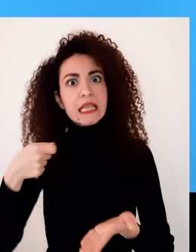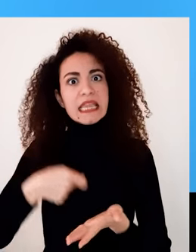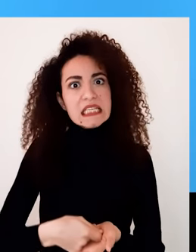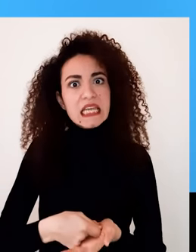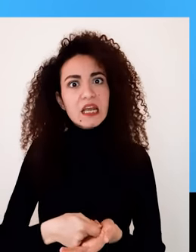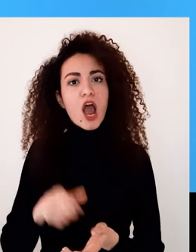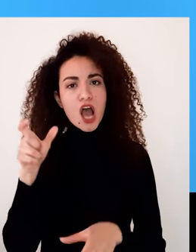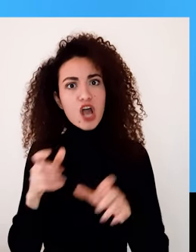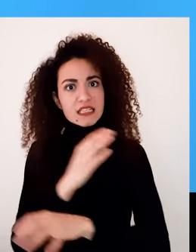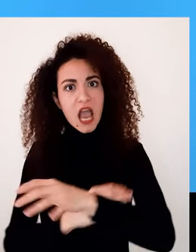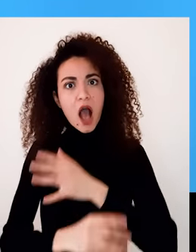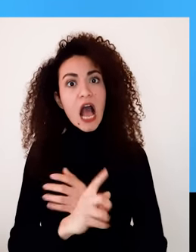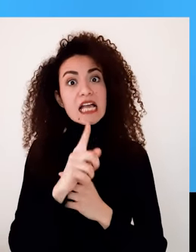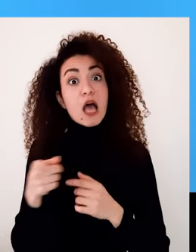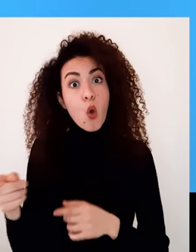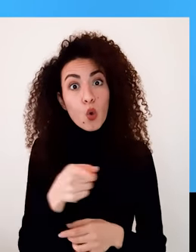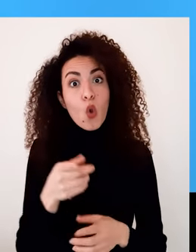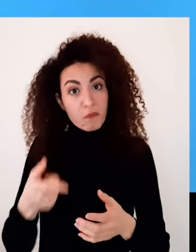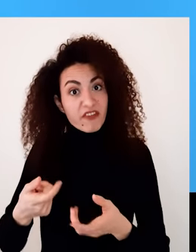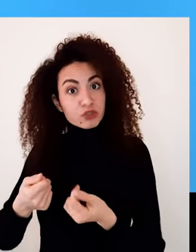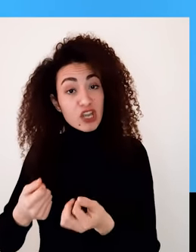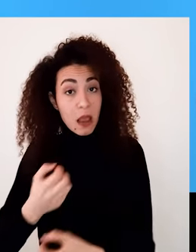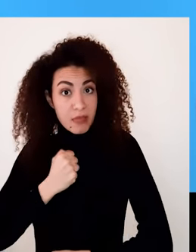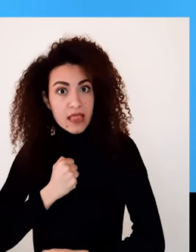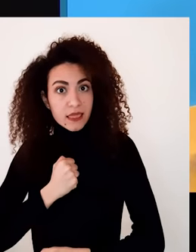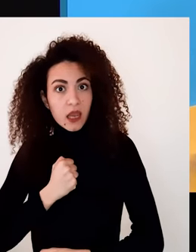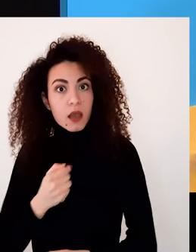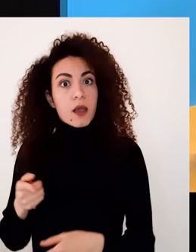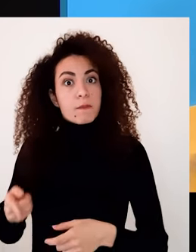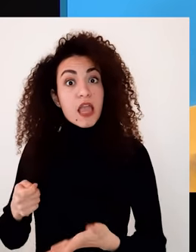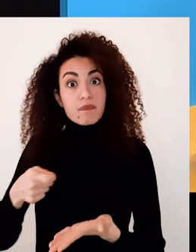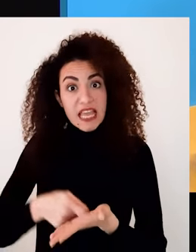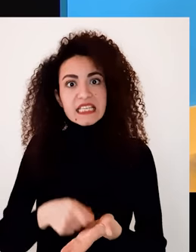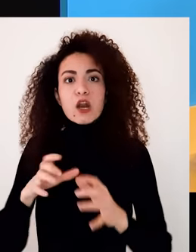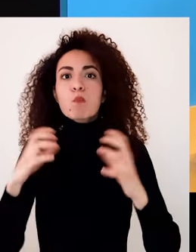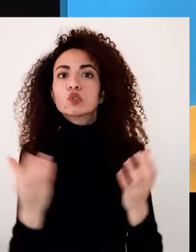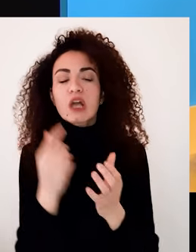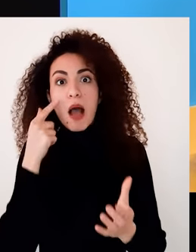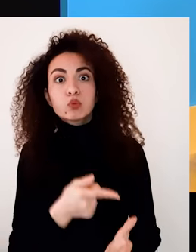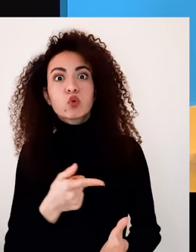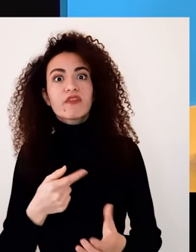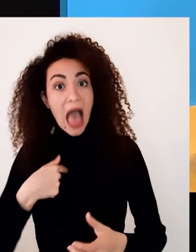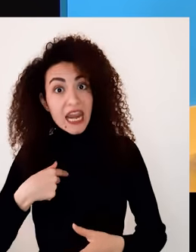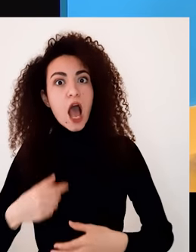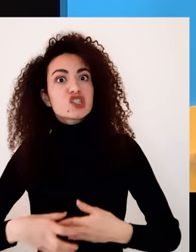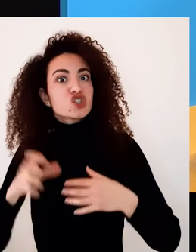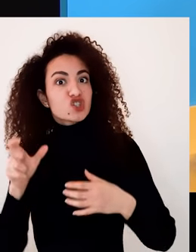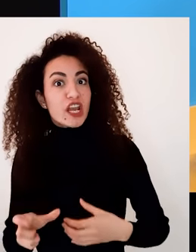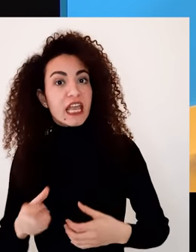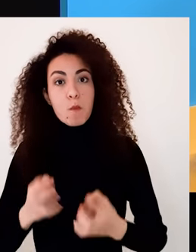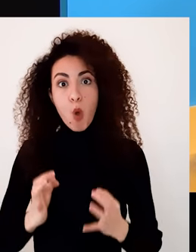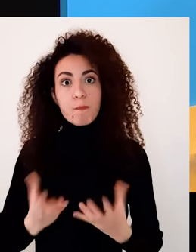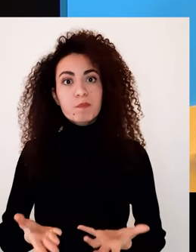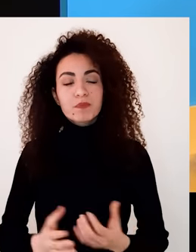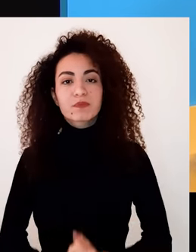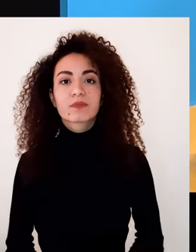ومستهلكين ومؤثرين لديهم قدرة شرائية وتأثير مجتمعي أما السؤال السابع فهو كيف يمكن أن تبحثي وتلتزمي